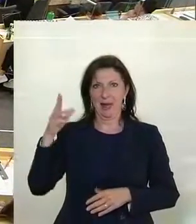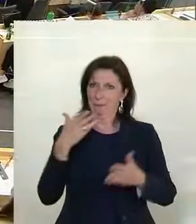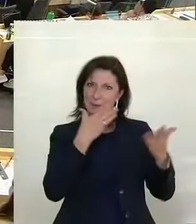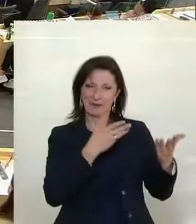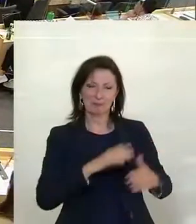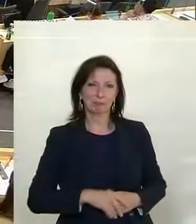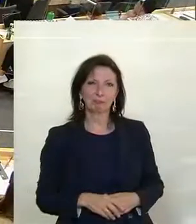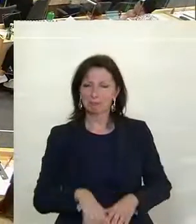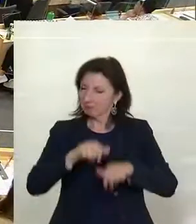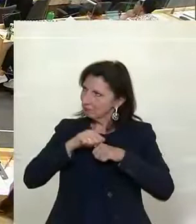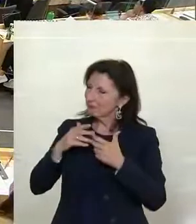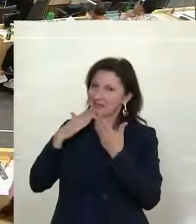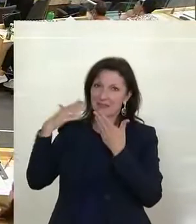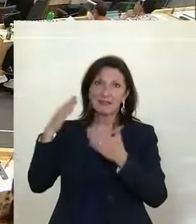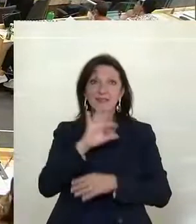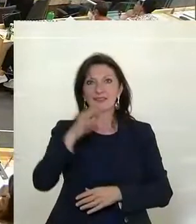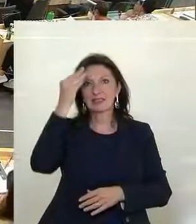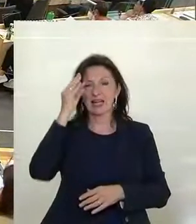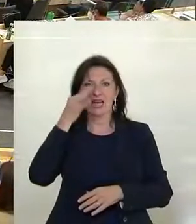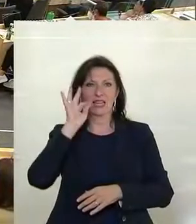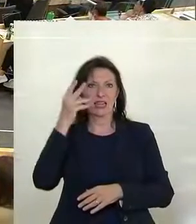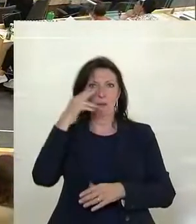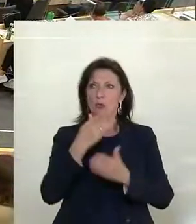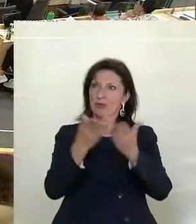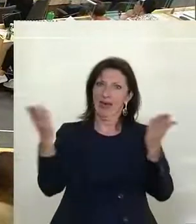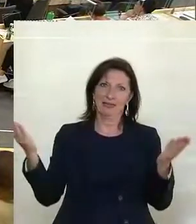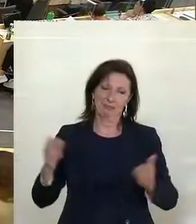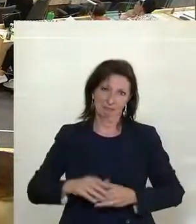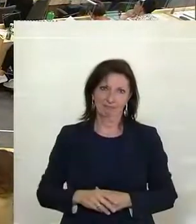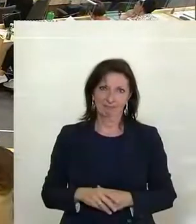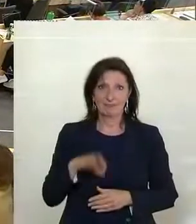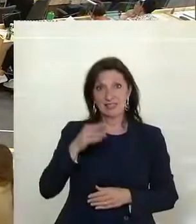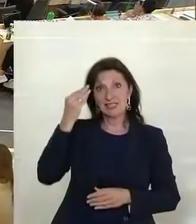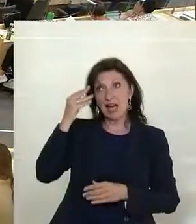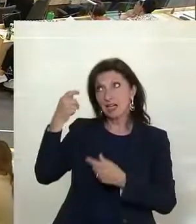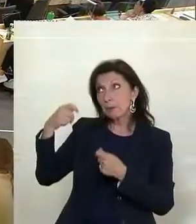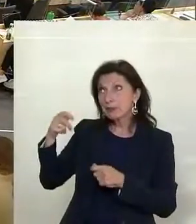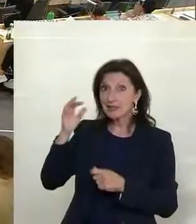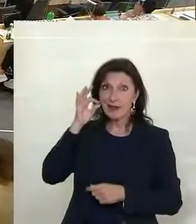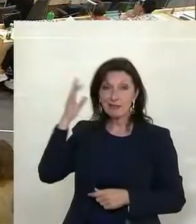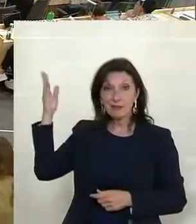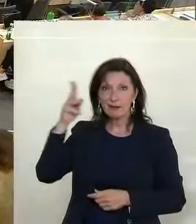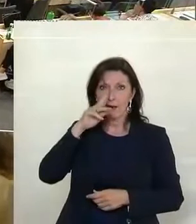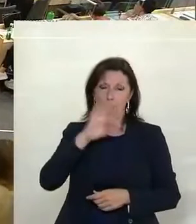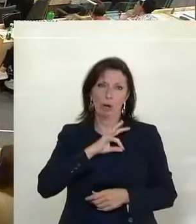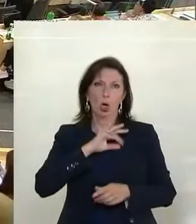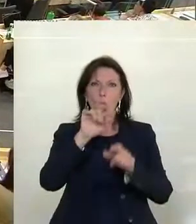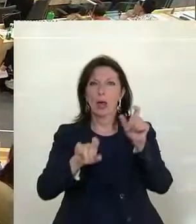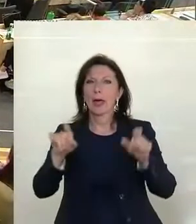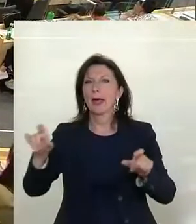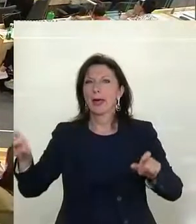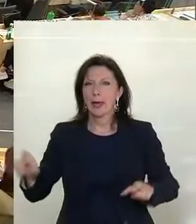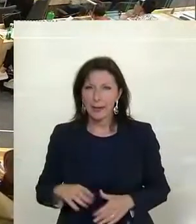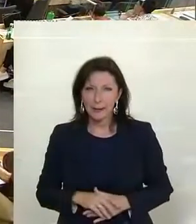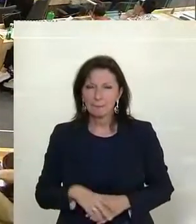Herzlichen Dank. Sehr geehrte Damen und Herren, werte Frau Präsidentin, liebe Kolleginnen und Kollegen, Abgeordnete,